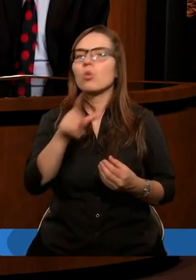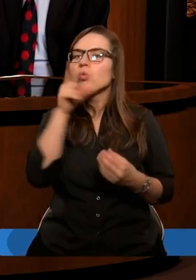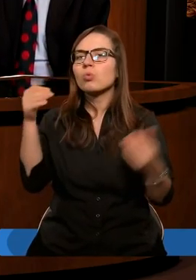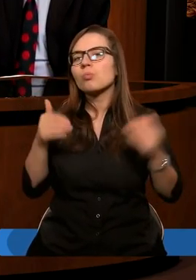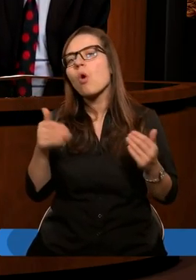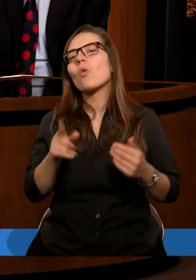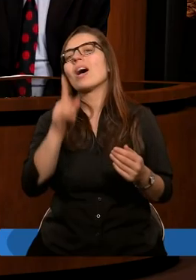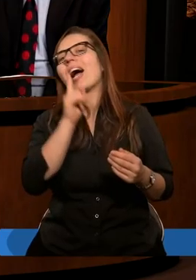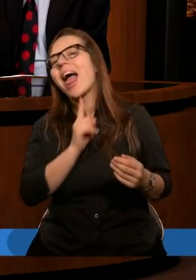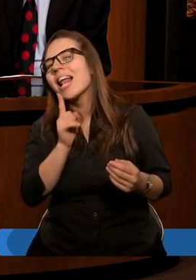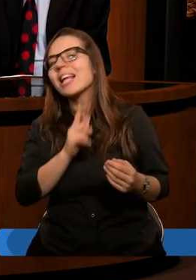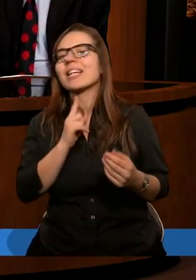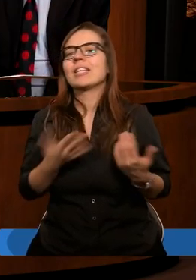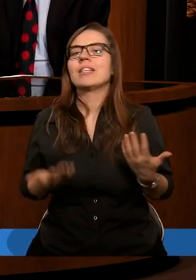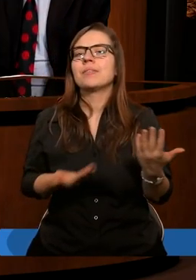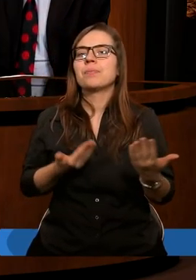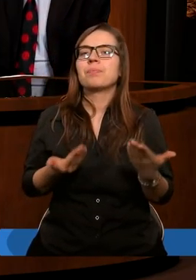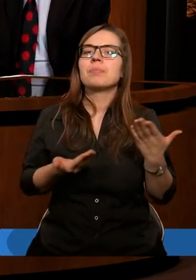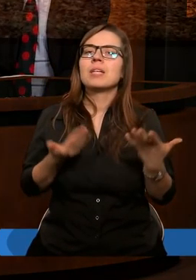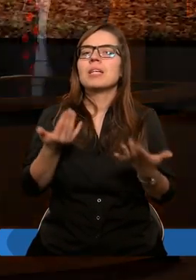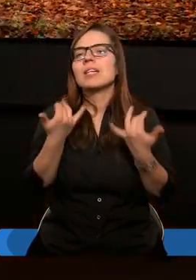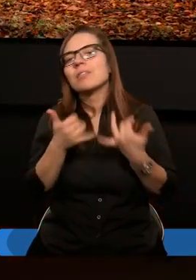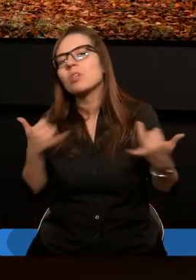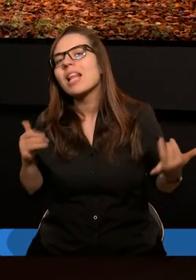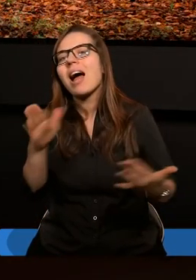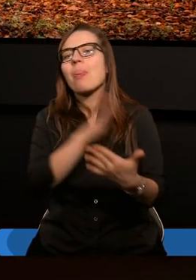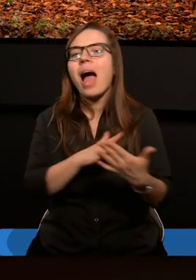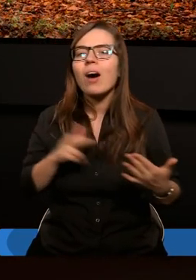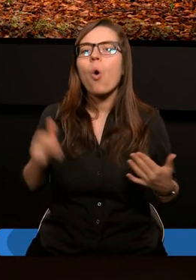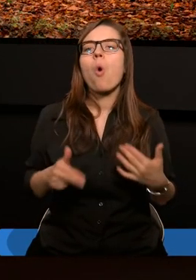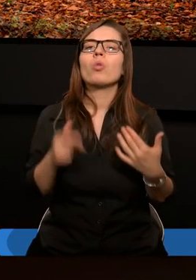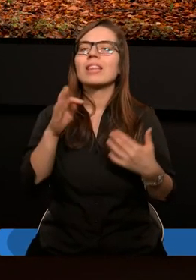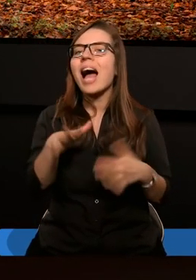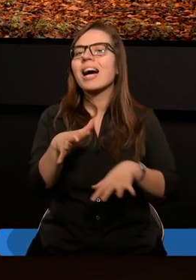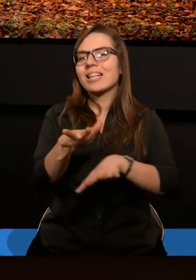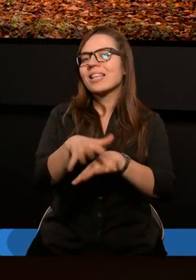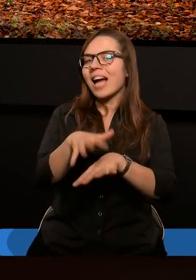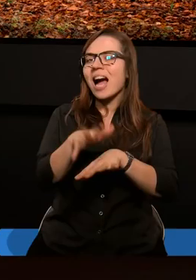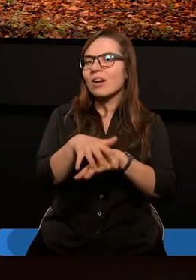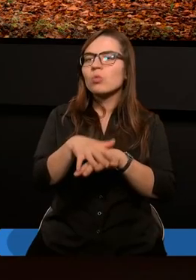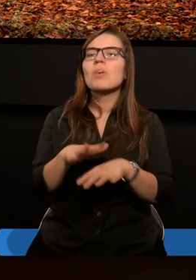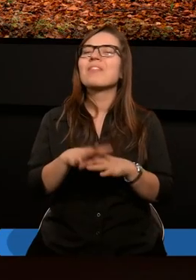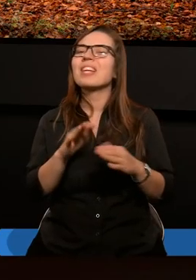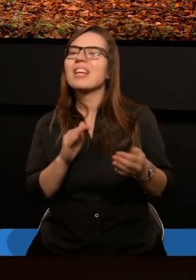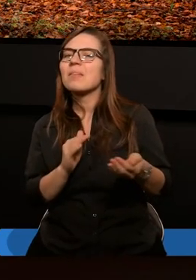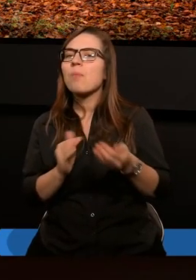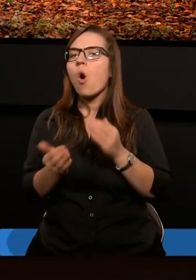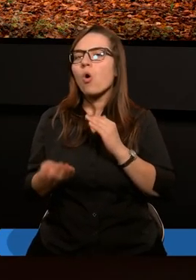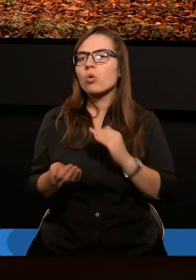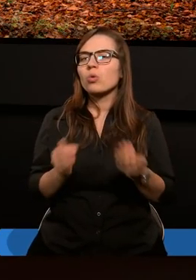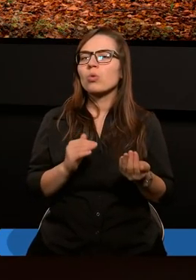innej może religii, ludzi innego narodu traktuje w sposób